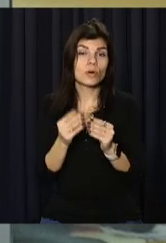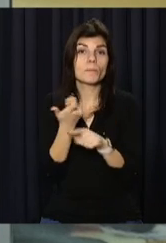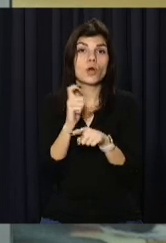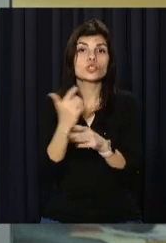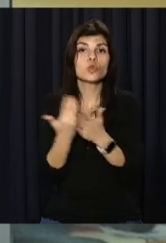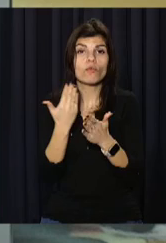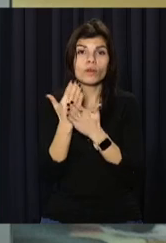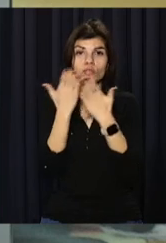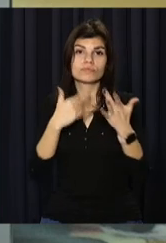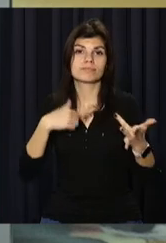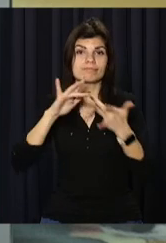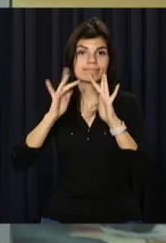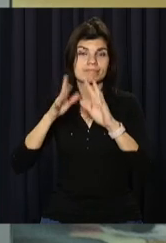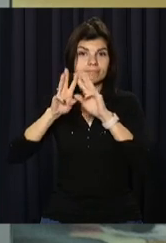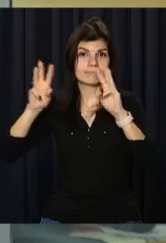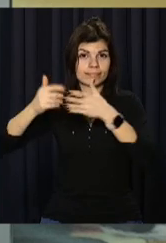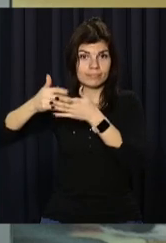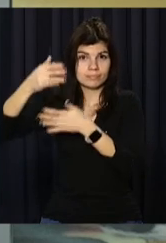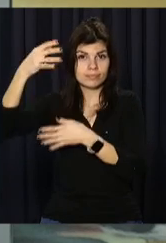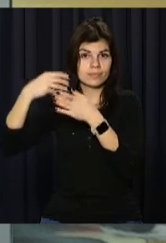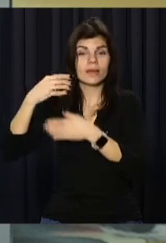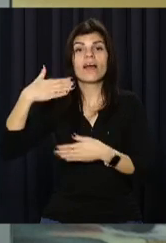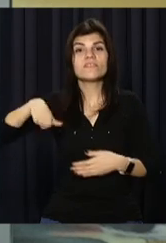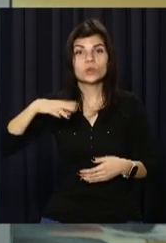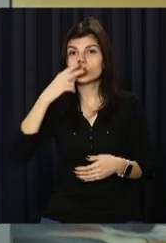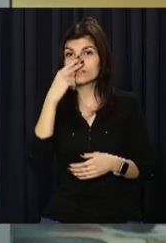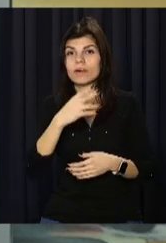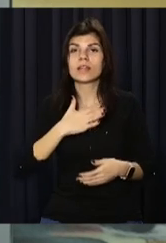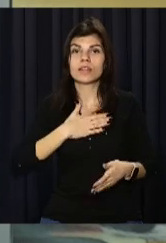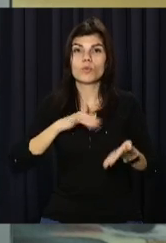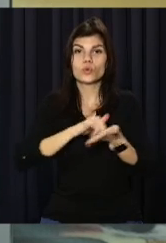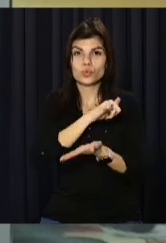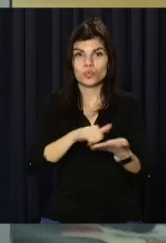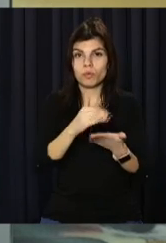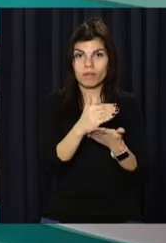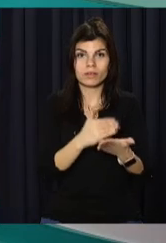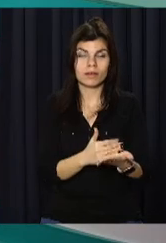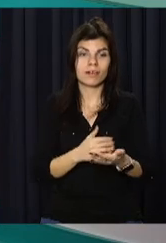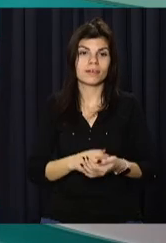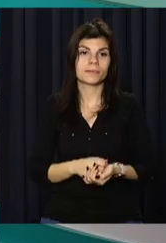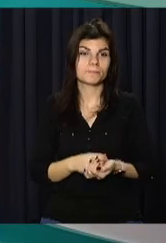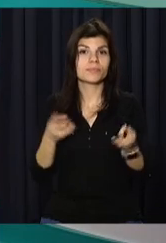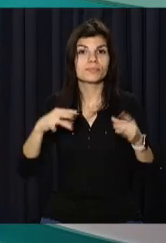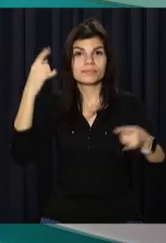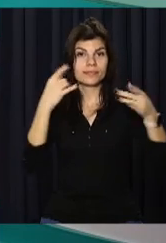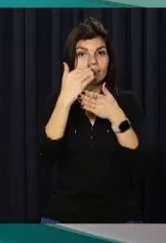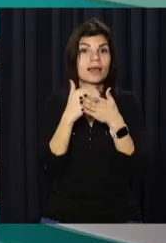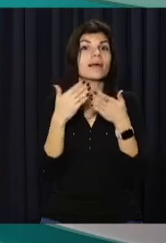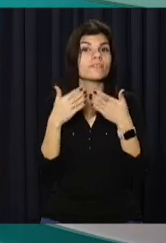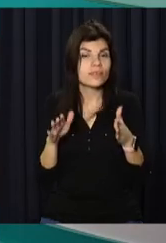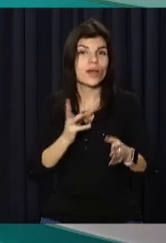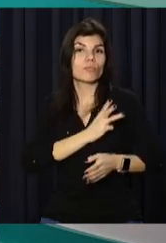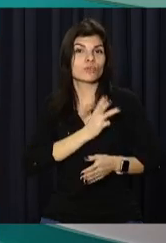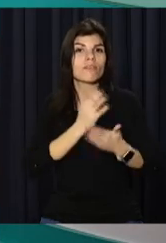читайте на нашому сайті opentv.media. Сюжети переглядаєте на нашому ютуб-каналі. Залишайтеся з відкритим.